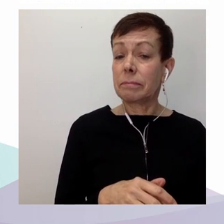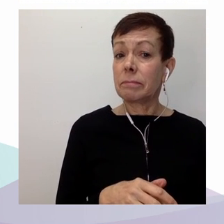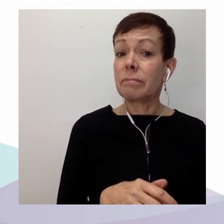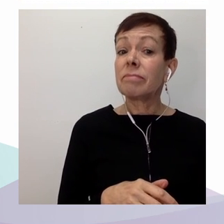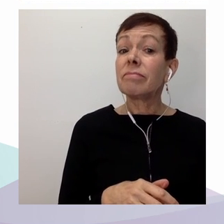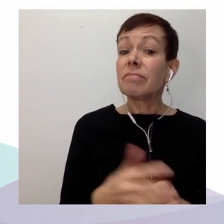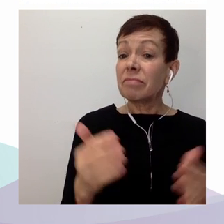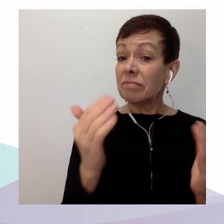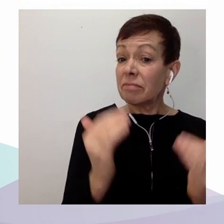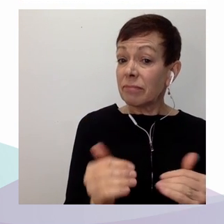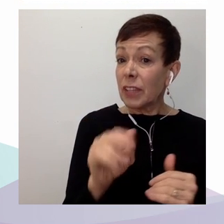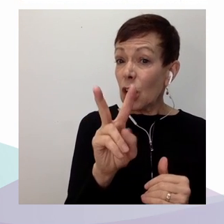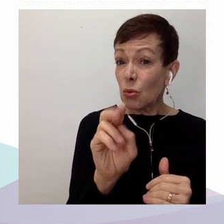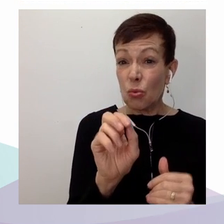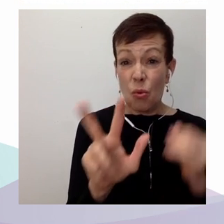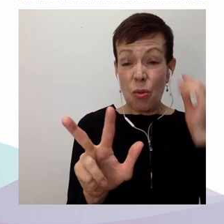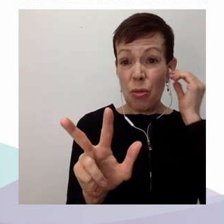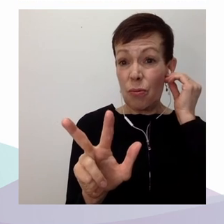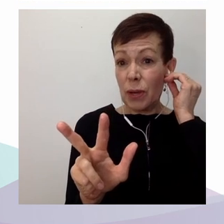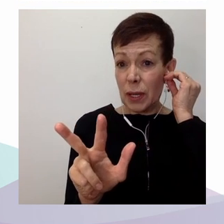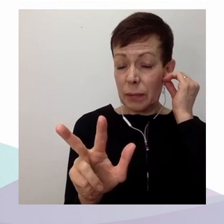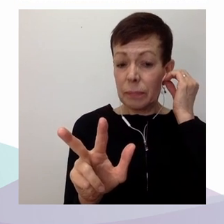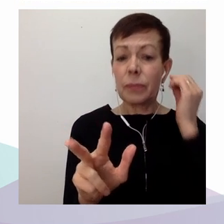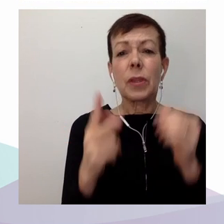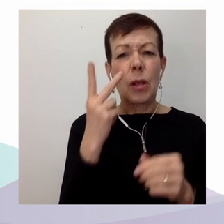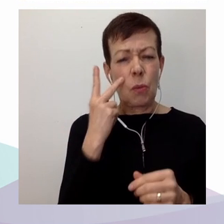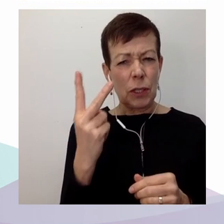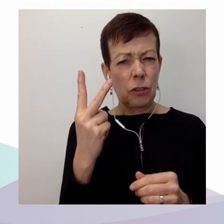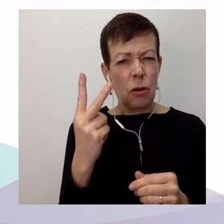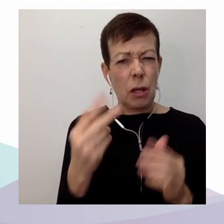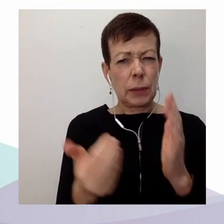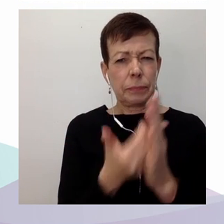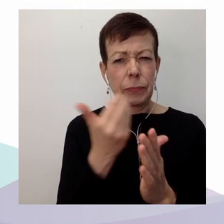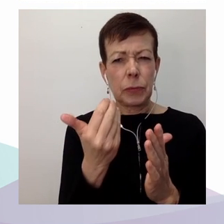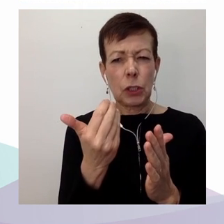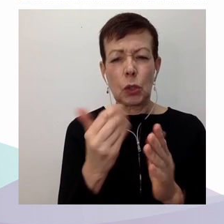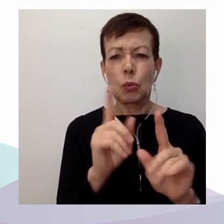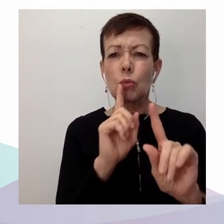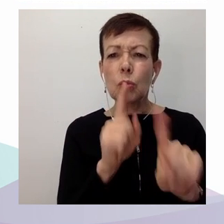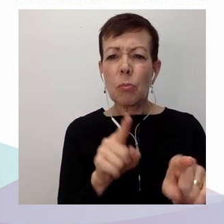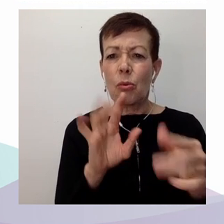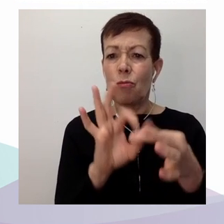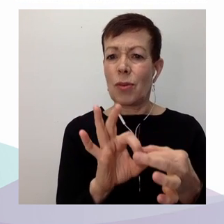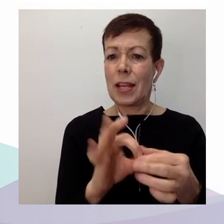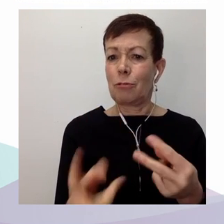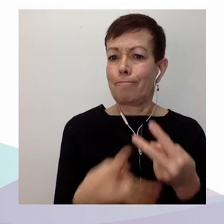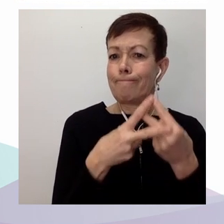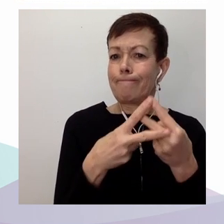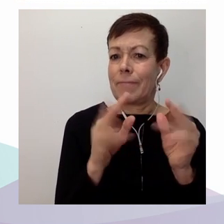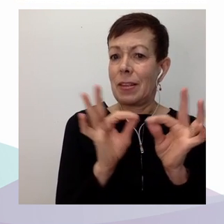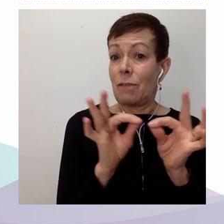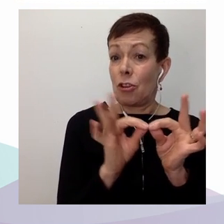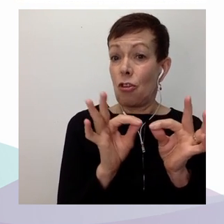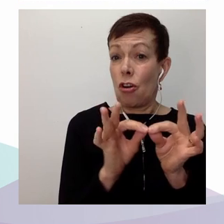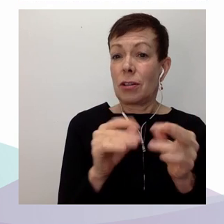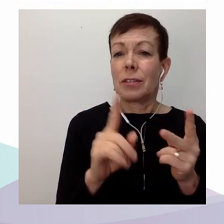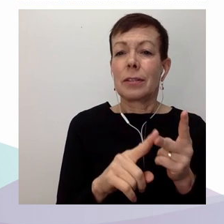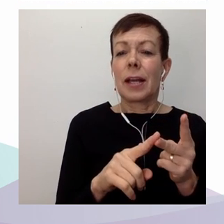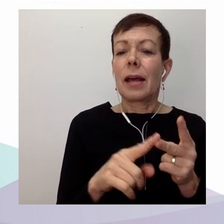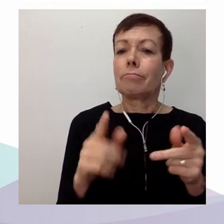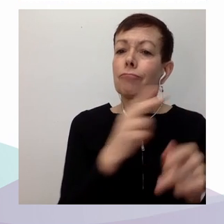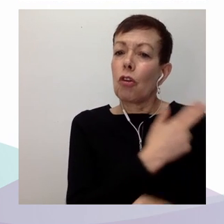qui carburait à la réduction des coûts, à la gestion axée sur les résultats et à la concurrence entre les établissements.